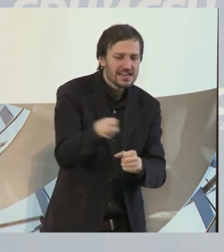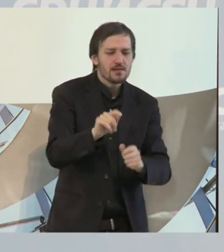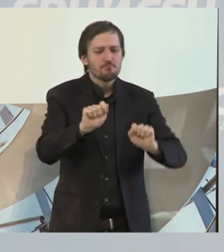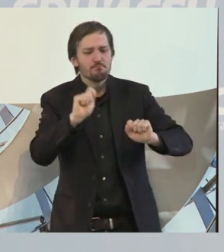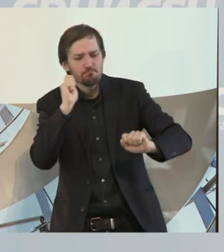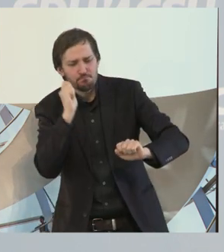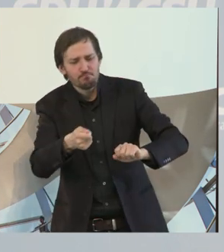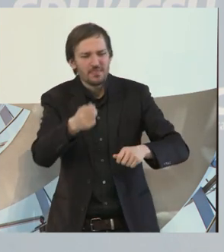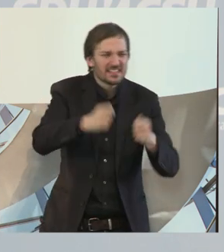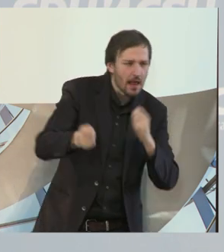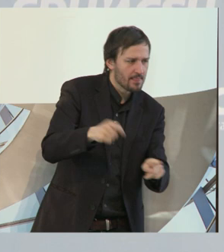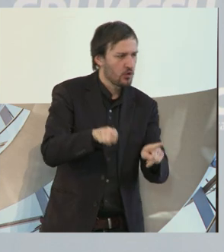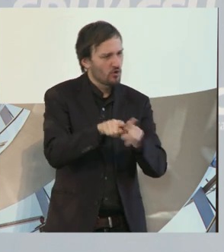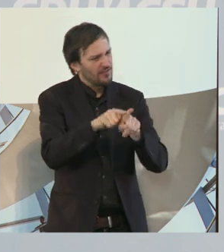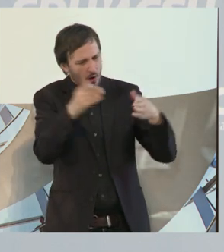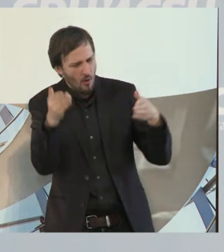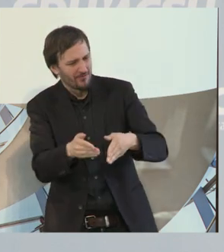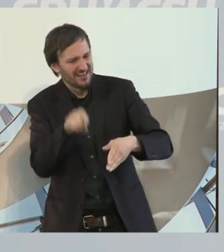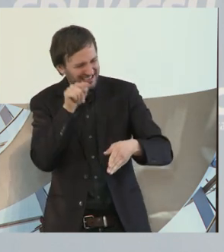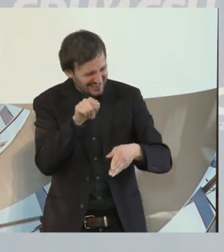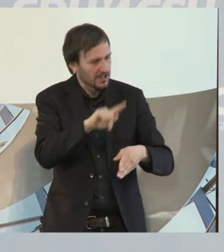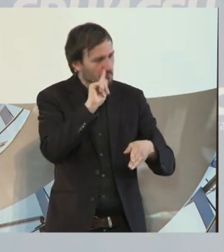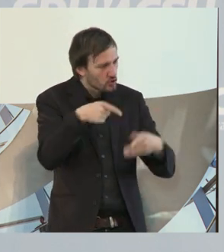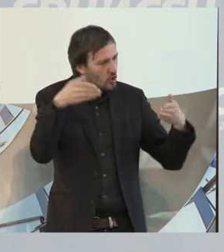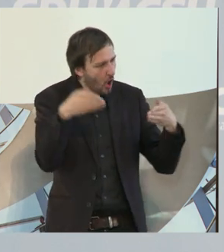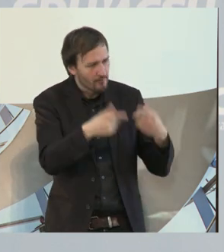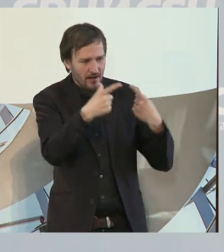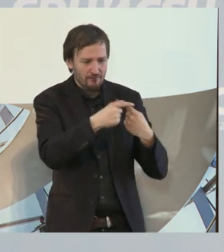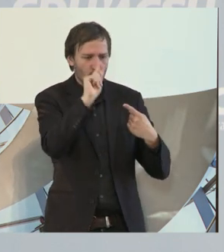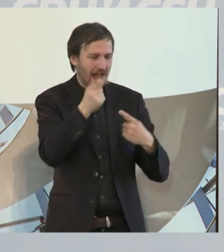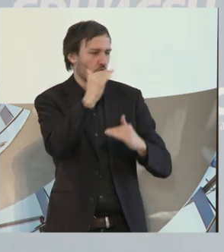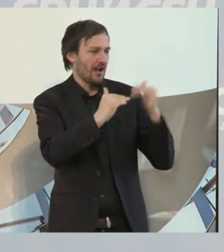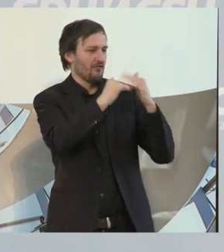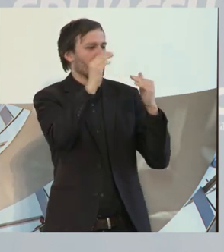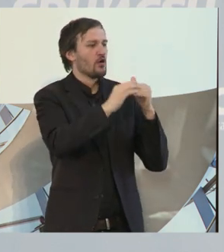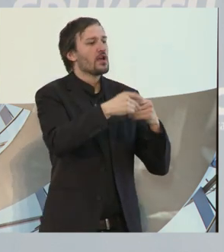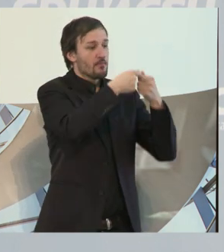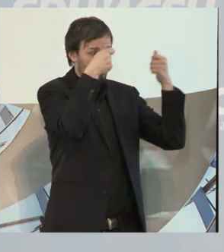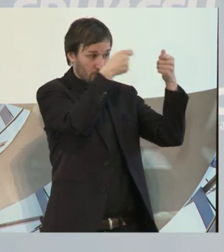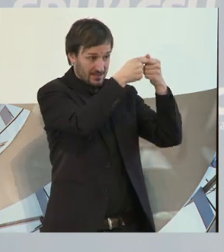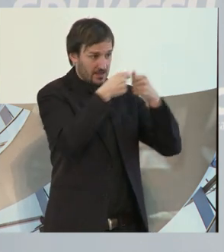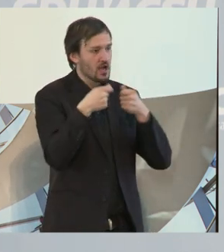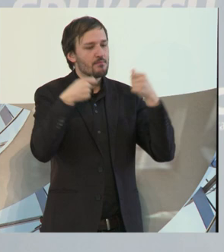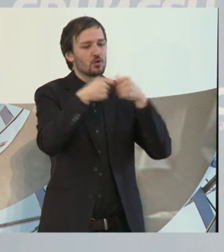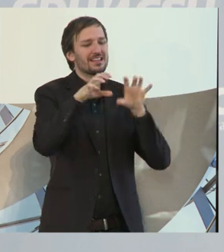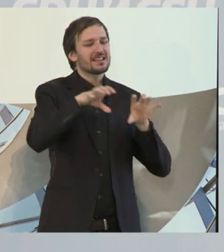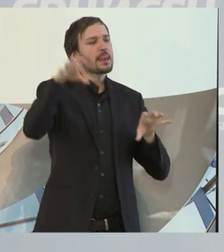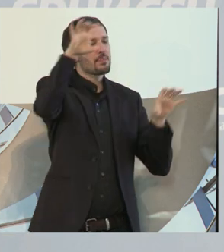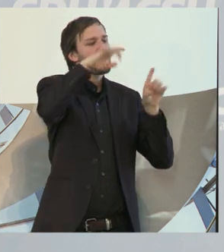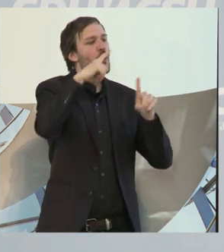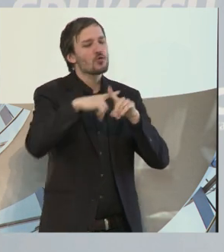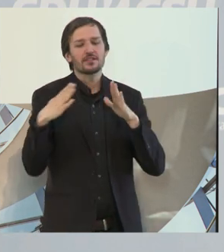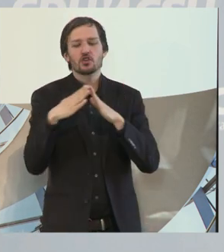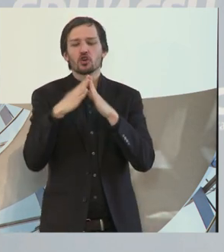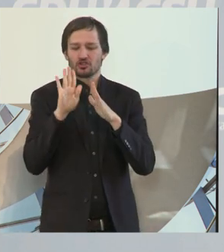der sich finanziert aus Mitteln der Bundesländer und aus Mitteln der Kirchen und ihrer